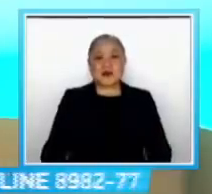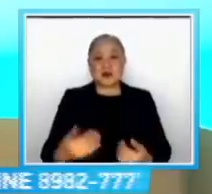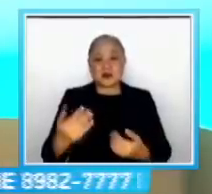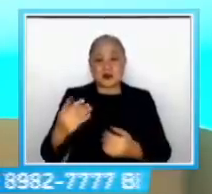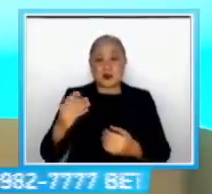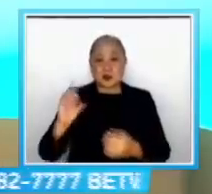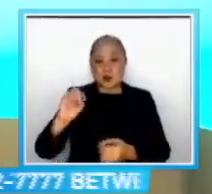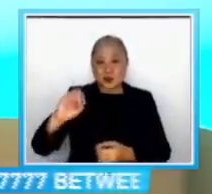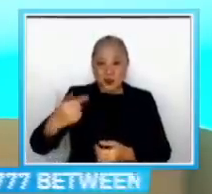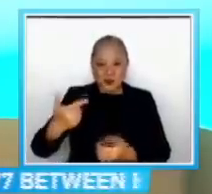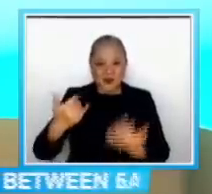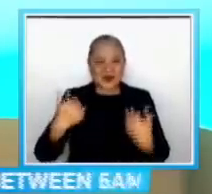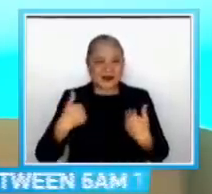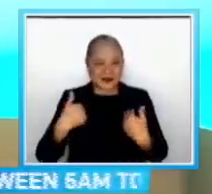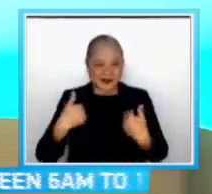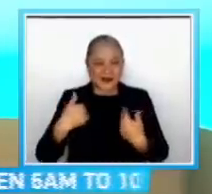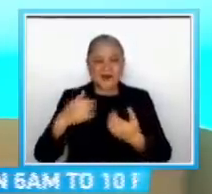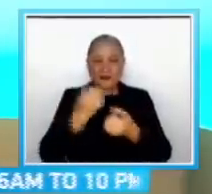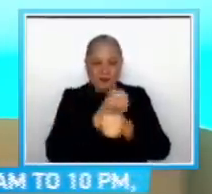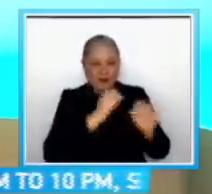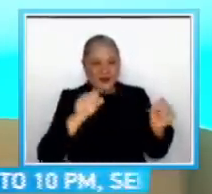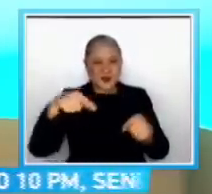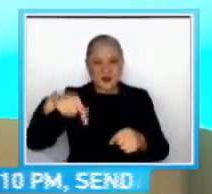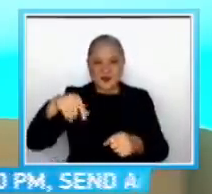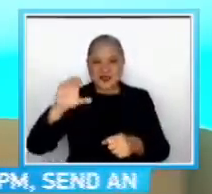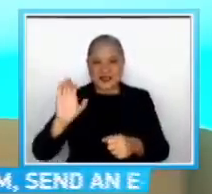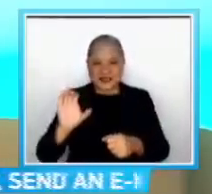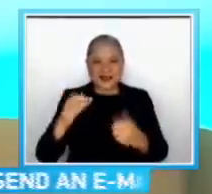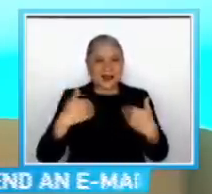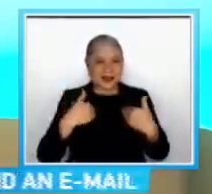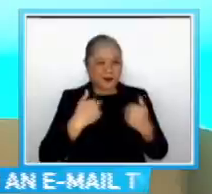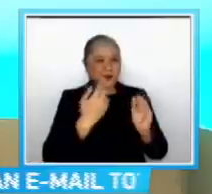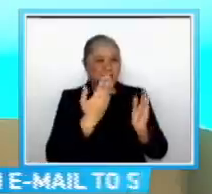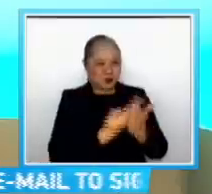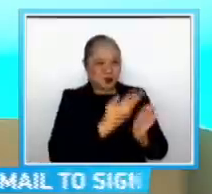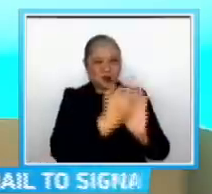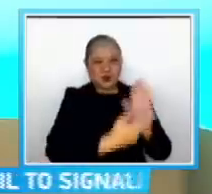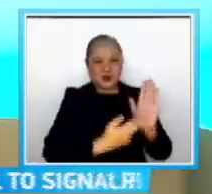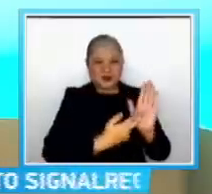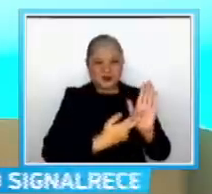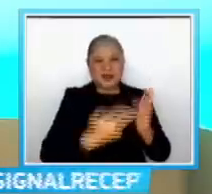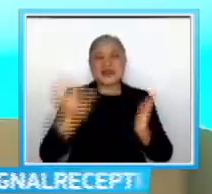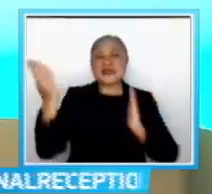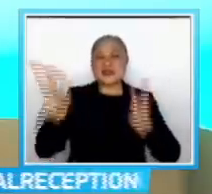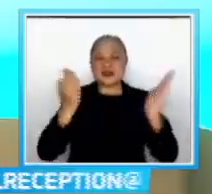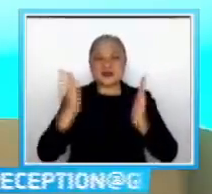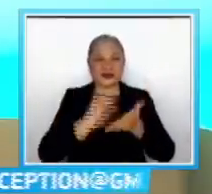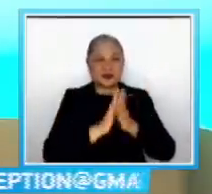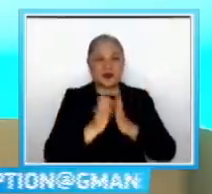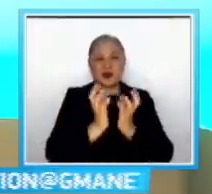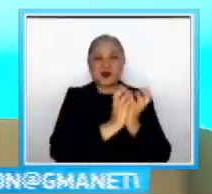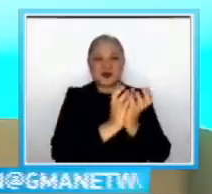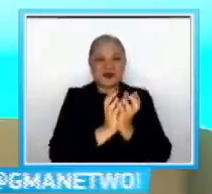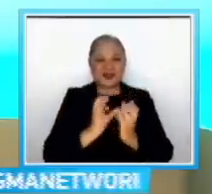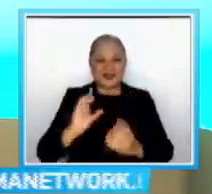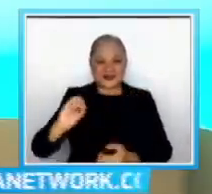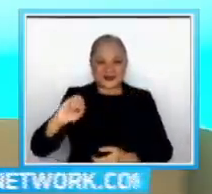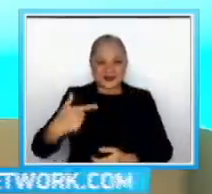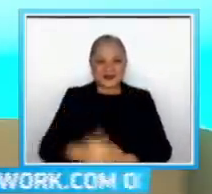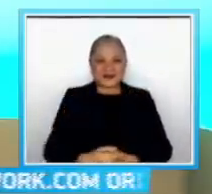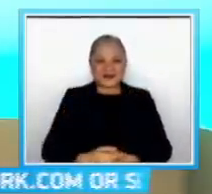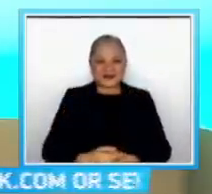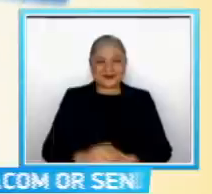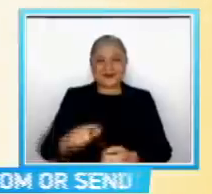nirescue ng lokal na pamahalaan ng Quezon City At your service na sila bilang community dogs Balitang hatid ni Mark